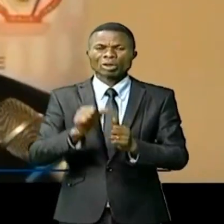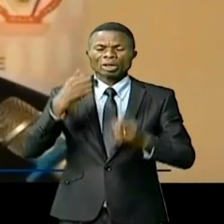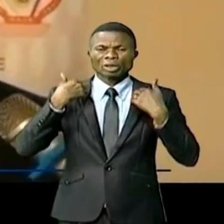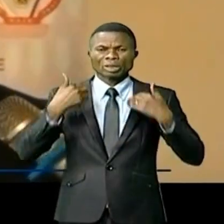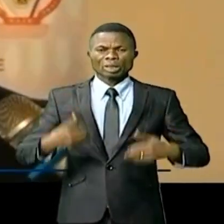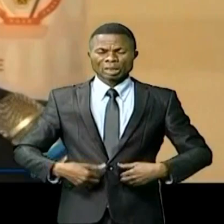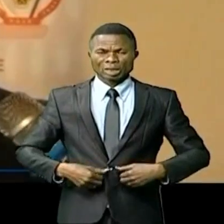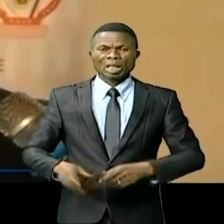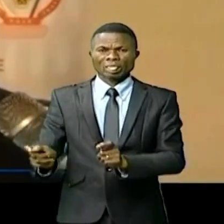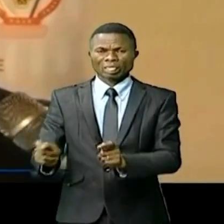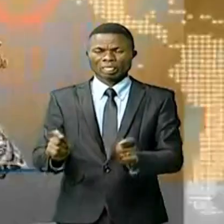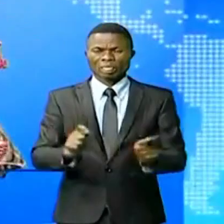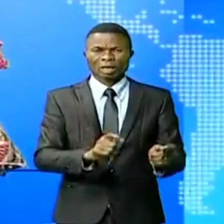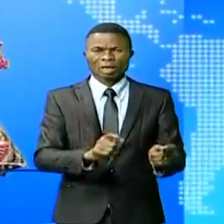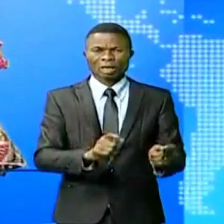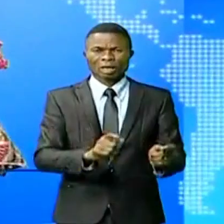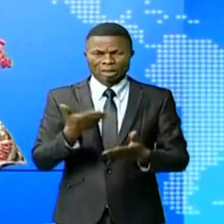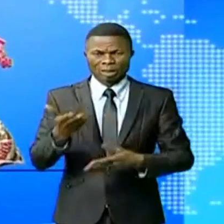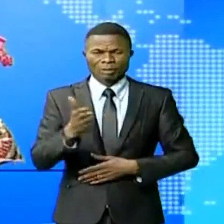santé au Tanganyika.